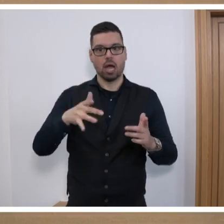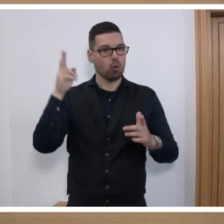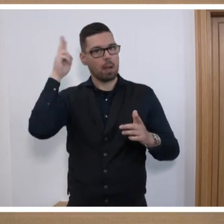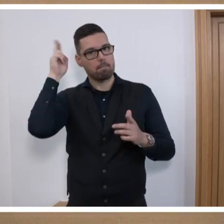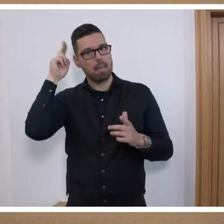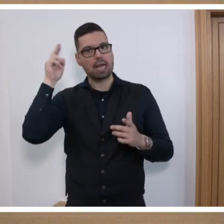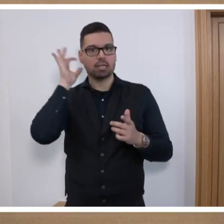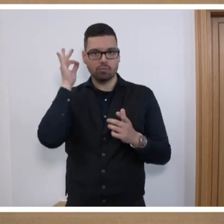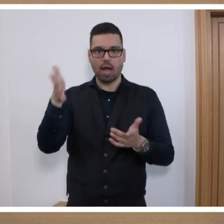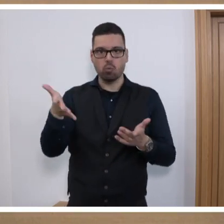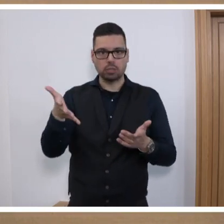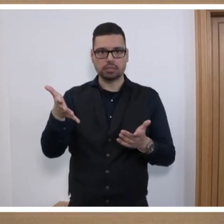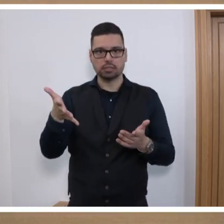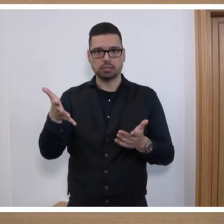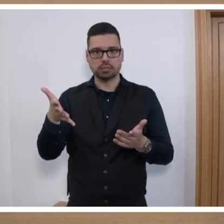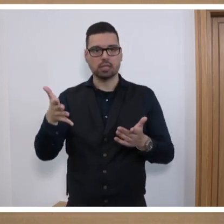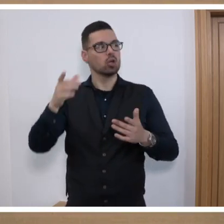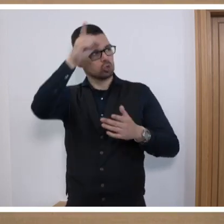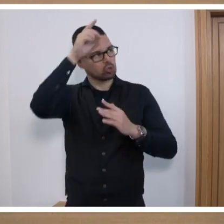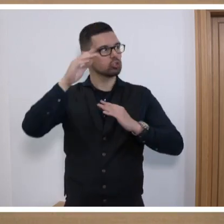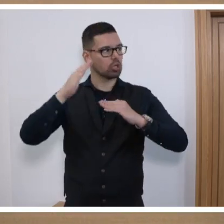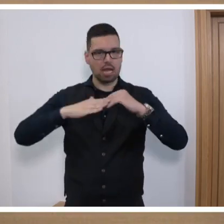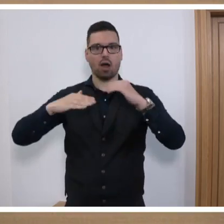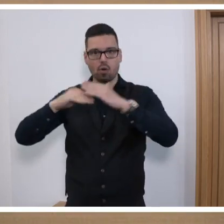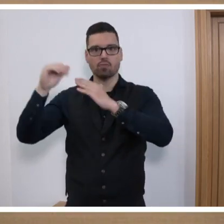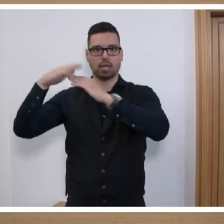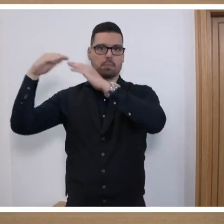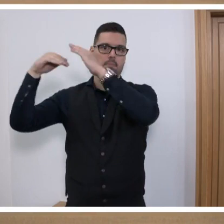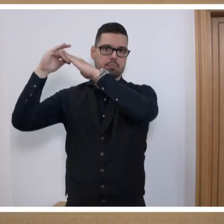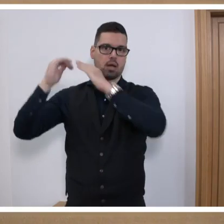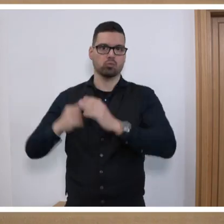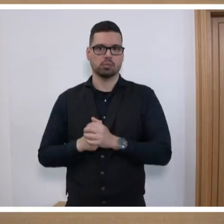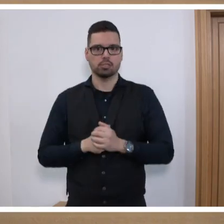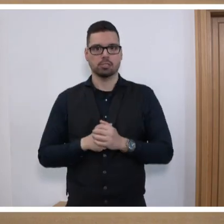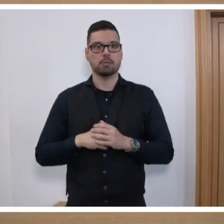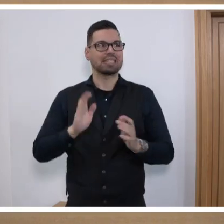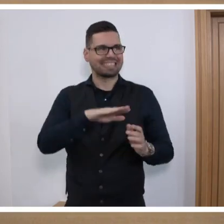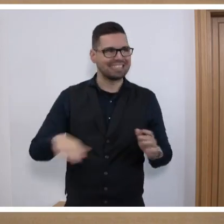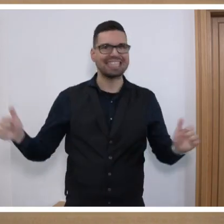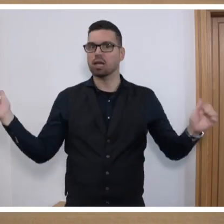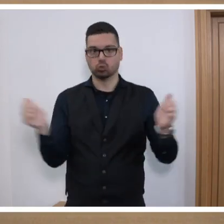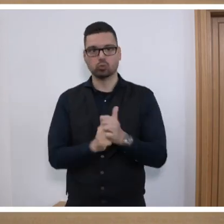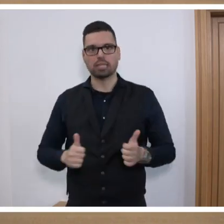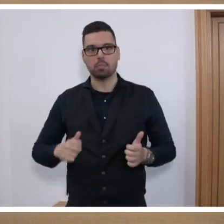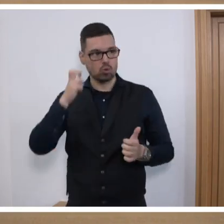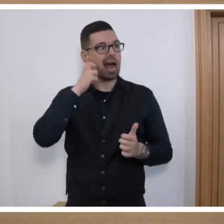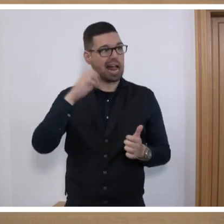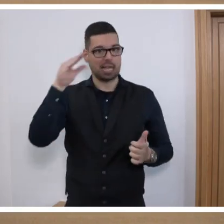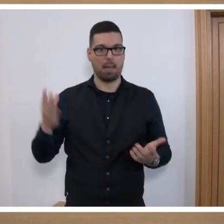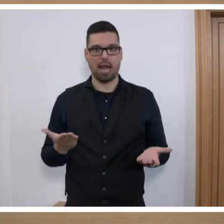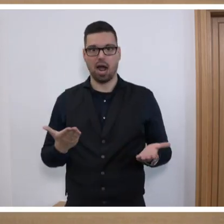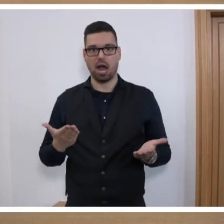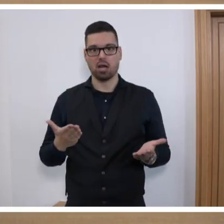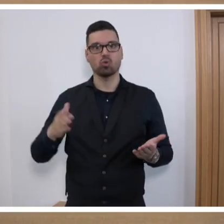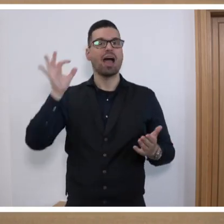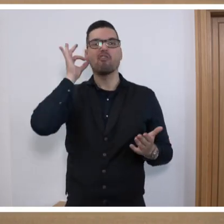merken, Es waren die Frauen, die Deutschland aus den Trümmern wieder aufgebaut haben, mit den Kindern zusammen und den alten Männern. Und da haben